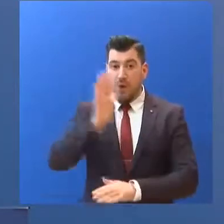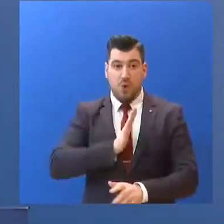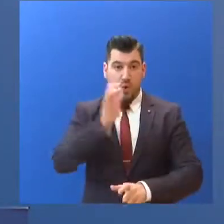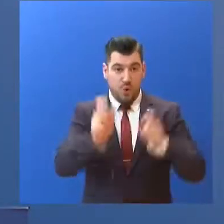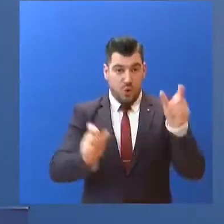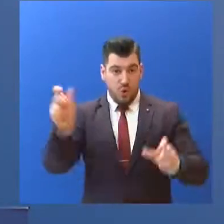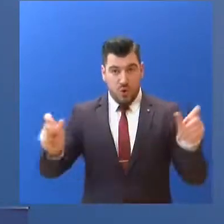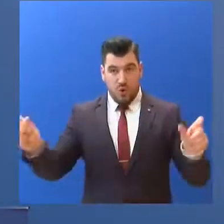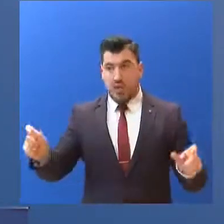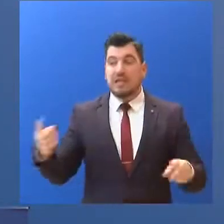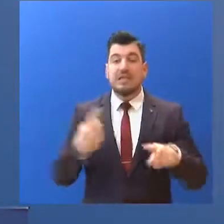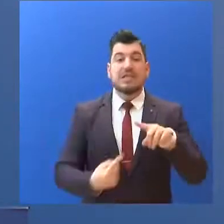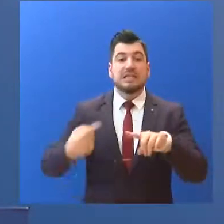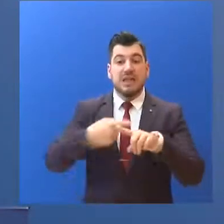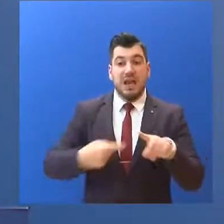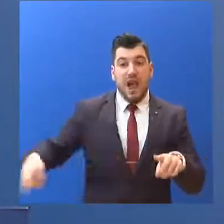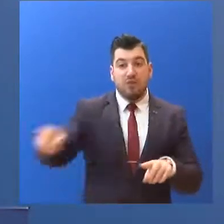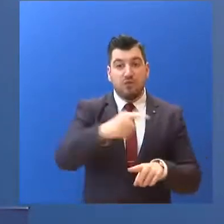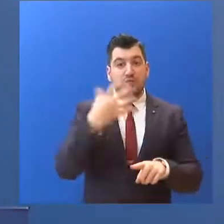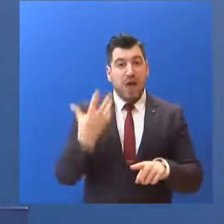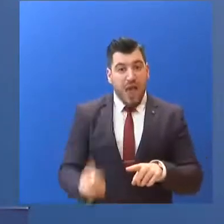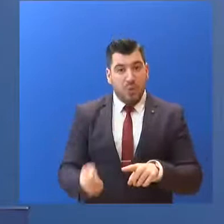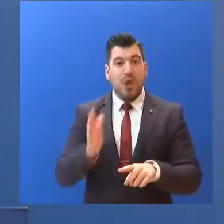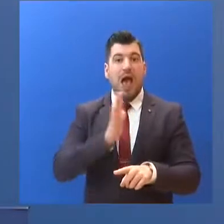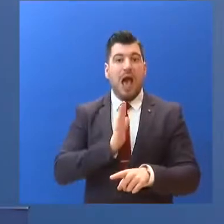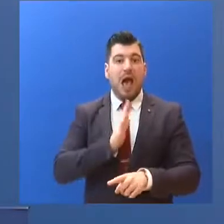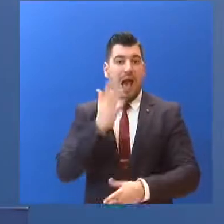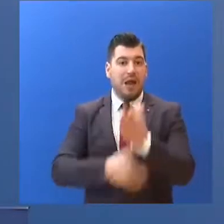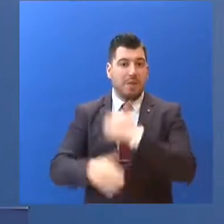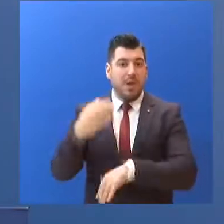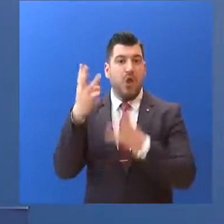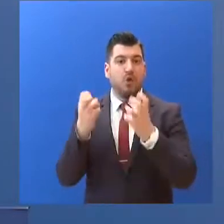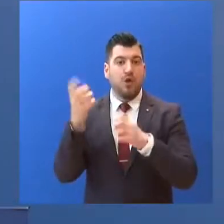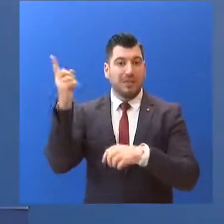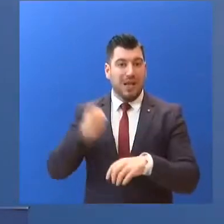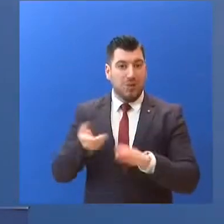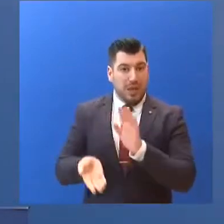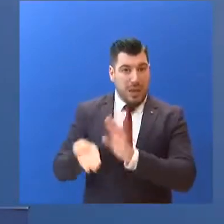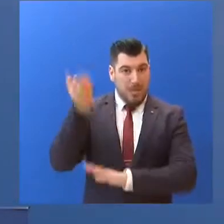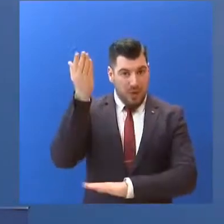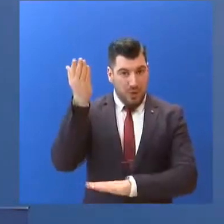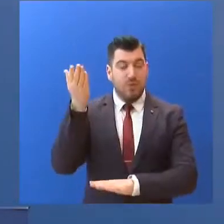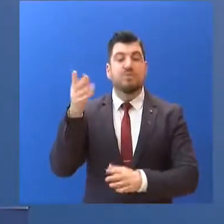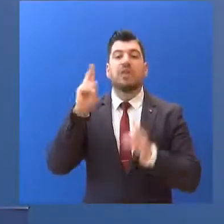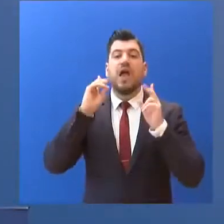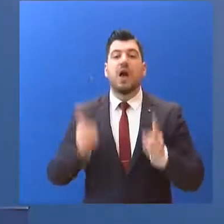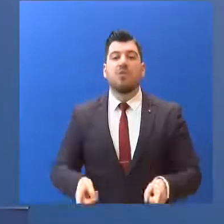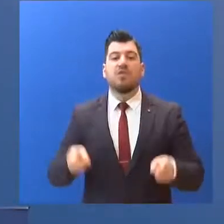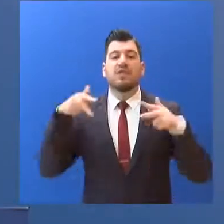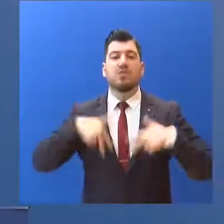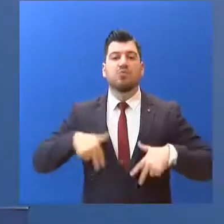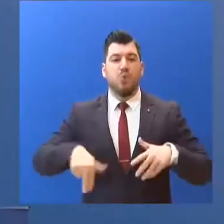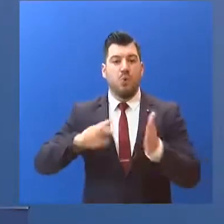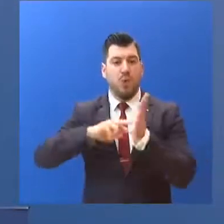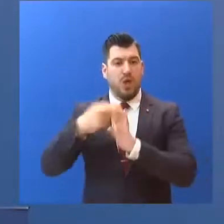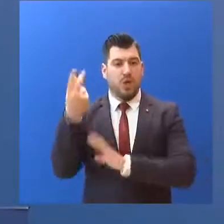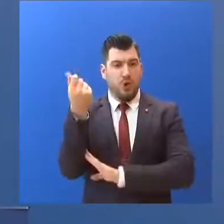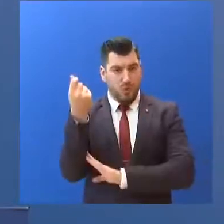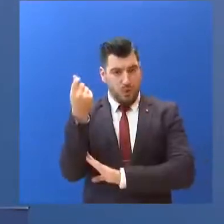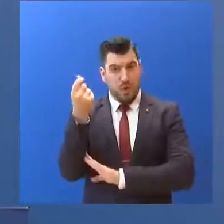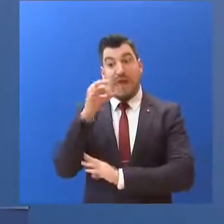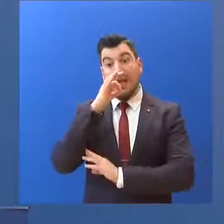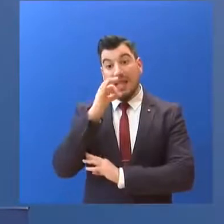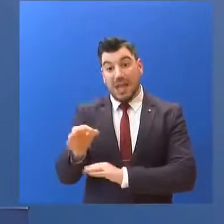καθώς και εκείνους που έχουν αναπηρία από 80% και άνω... με απόφαση του Υφυπουργού Οικονομικών... ύστερα από εισήγηση της